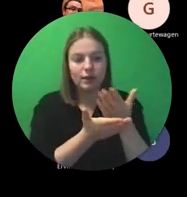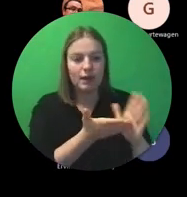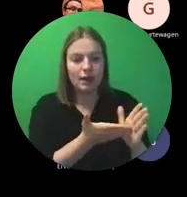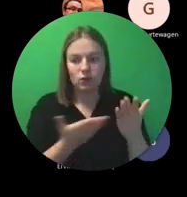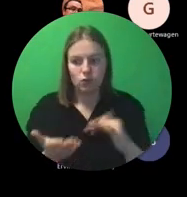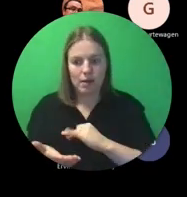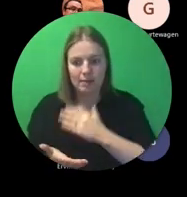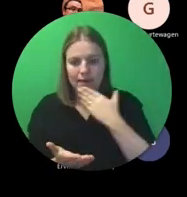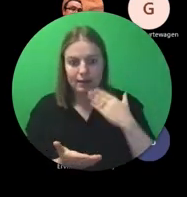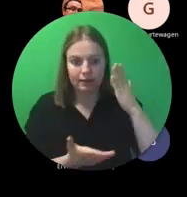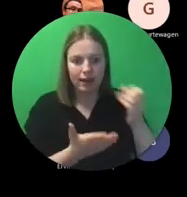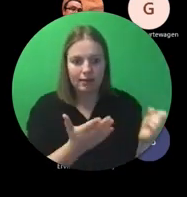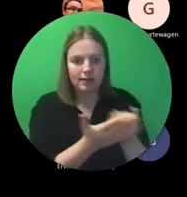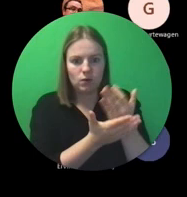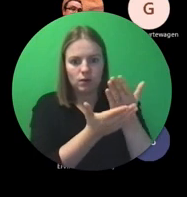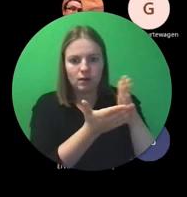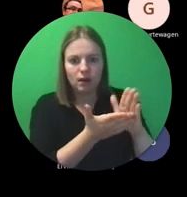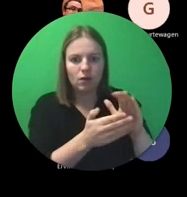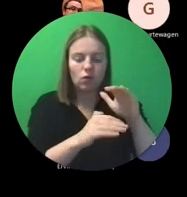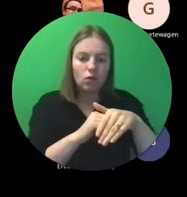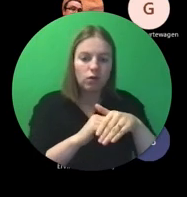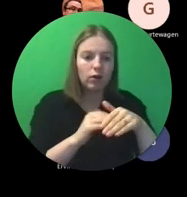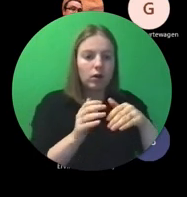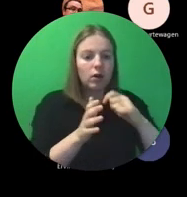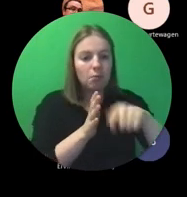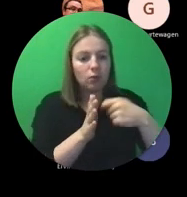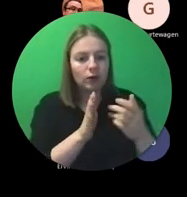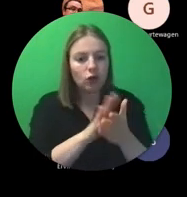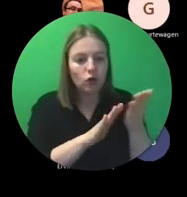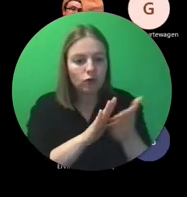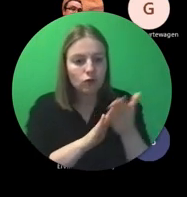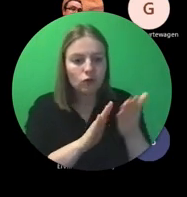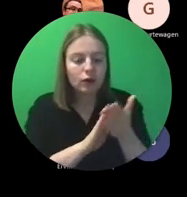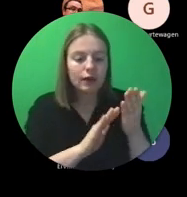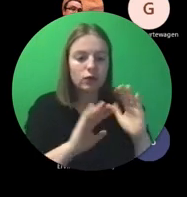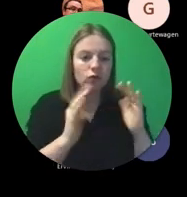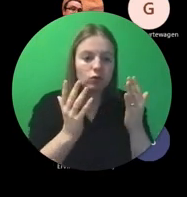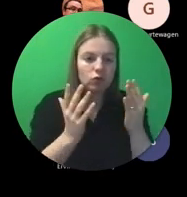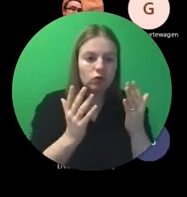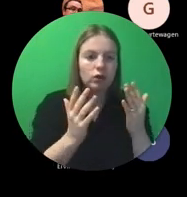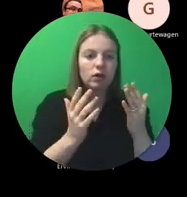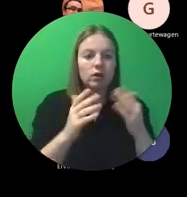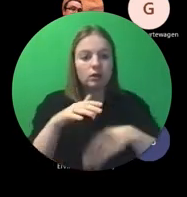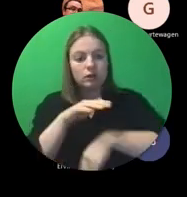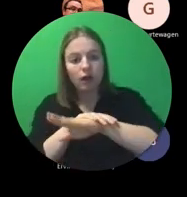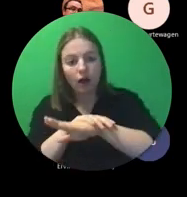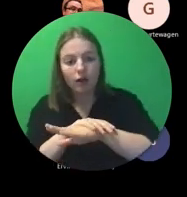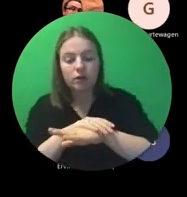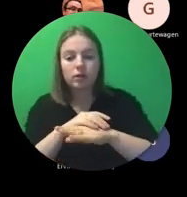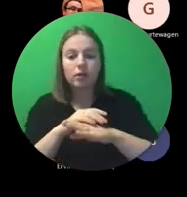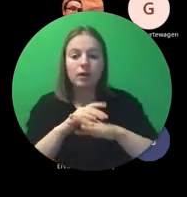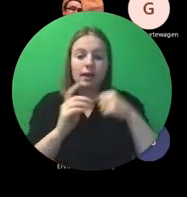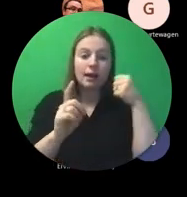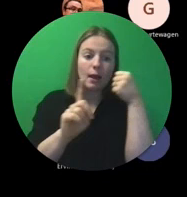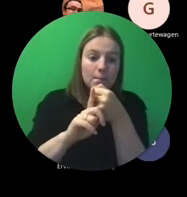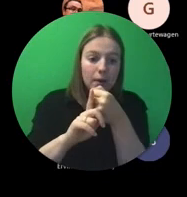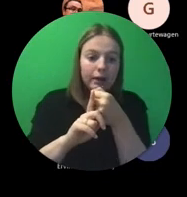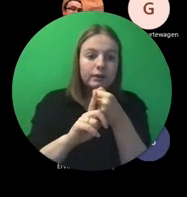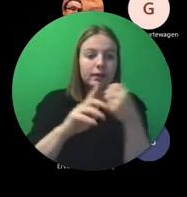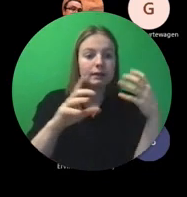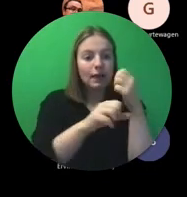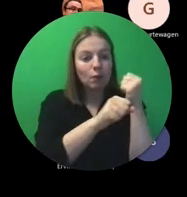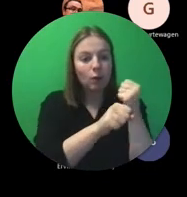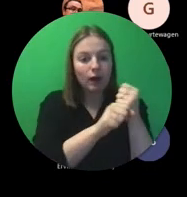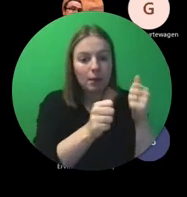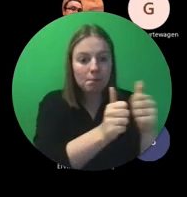is rond allerlei elementen van project uitvoering de start het deel impact samenwerking